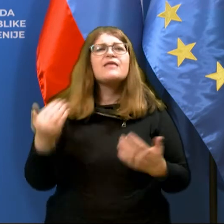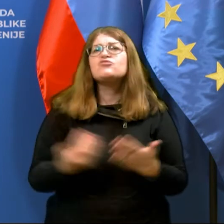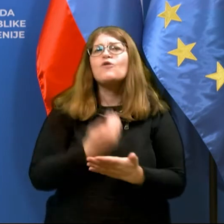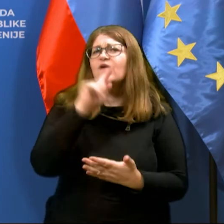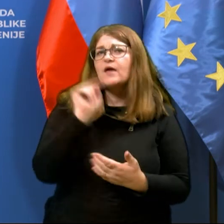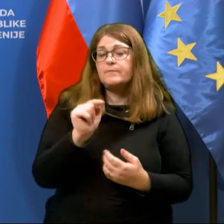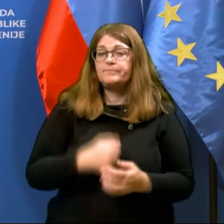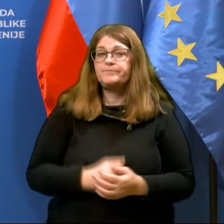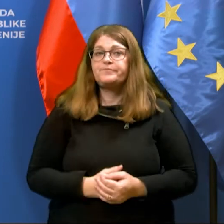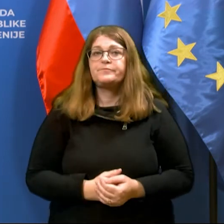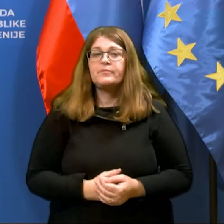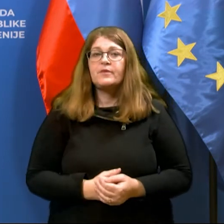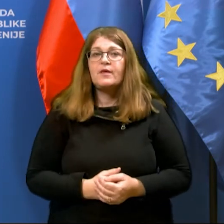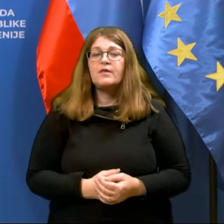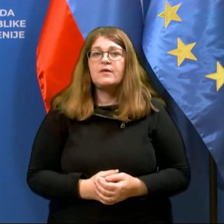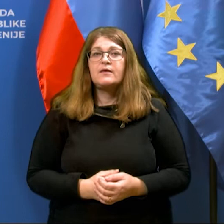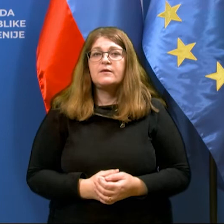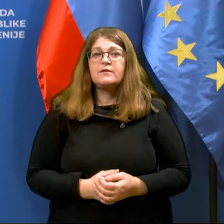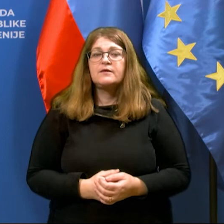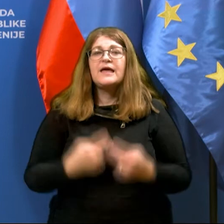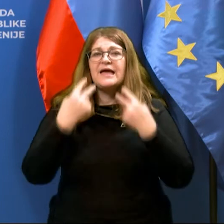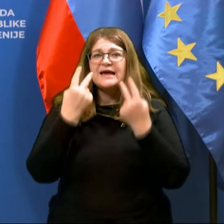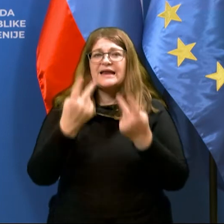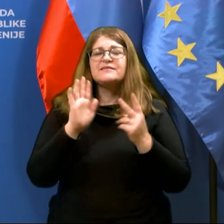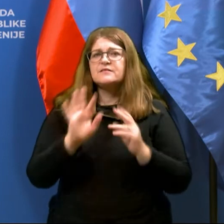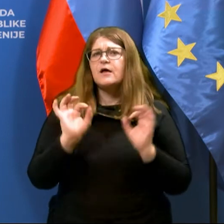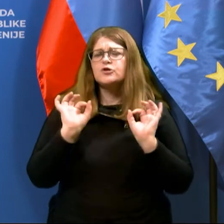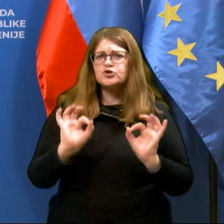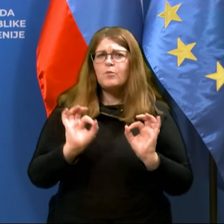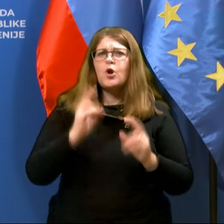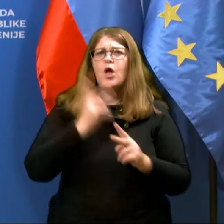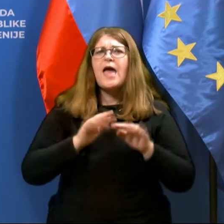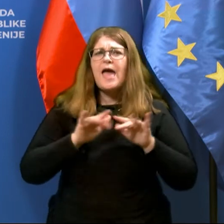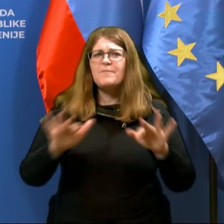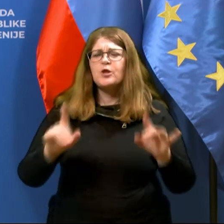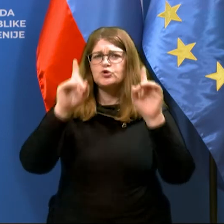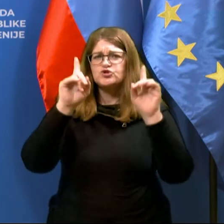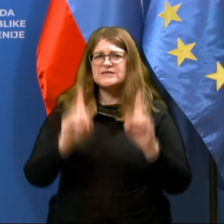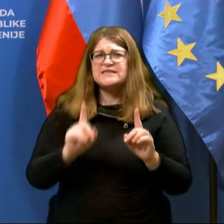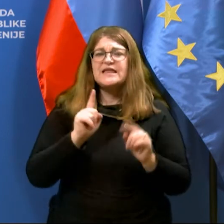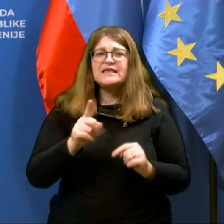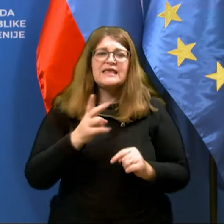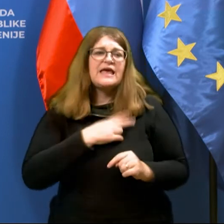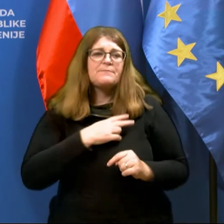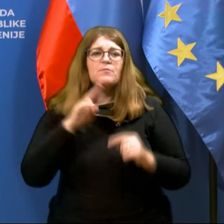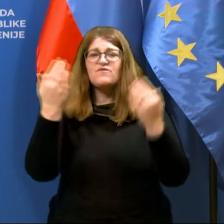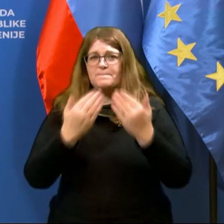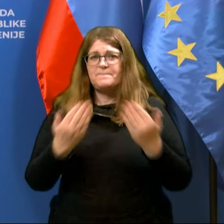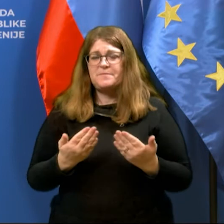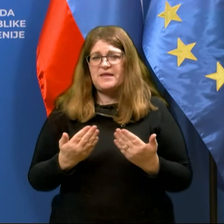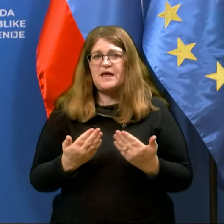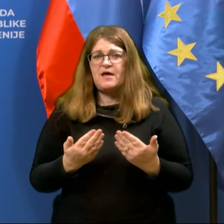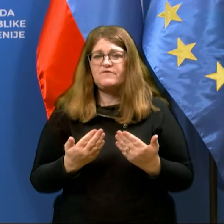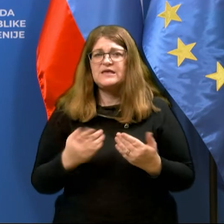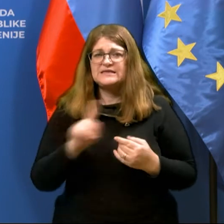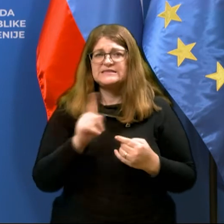Novo je to, da smo glede na relativno dobro epidemološko stanje, ki ga imajo, seveda v primerjavi z nami, da ne